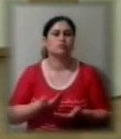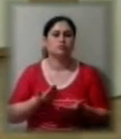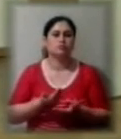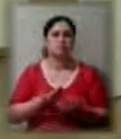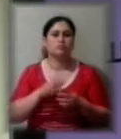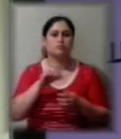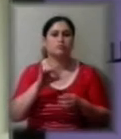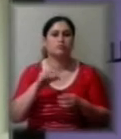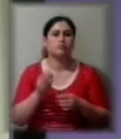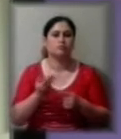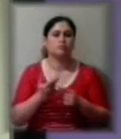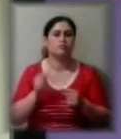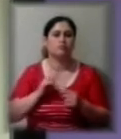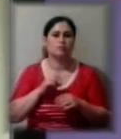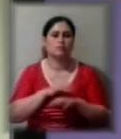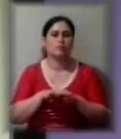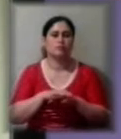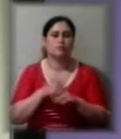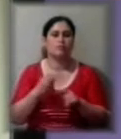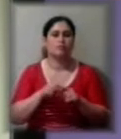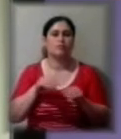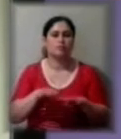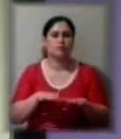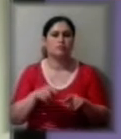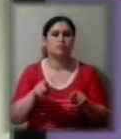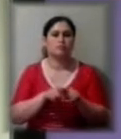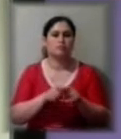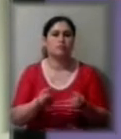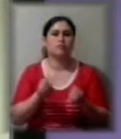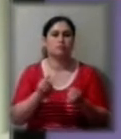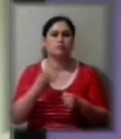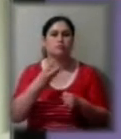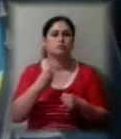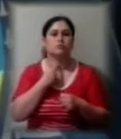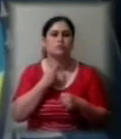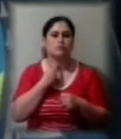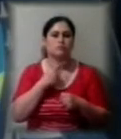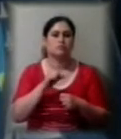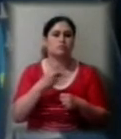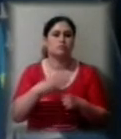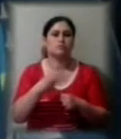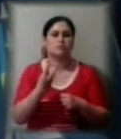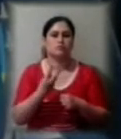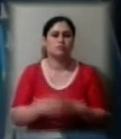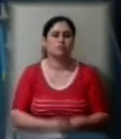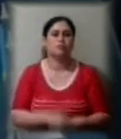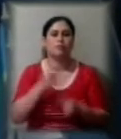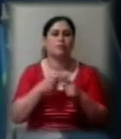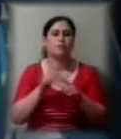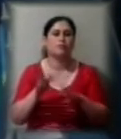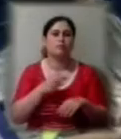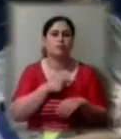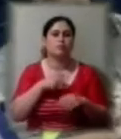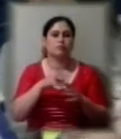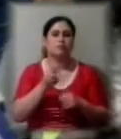працюють на ринках. Це рішення депутати також підтримали 30-ма голосами з 33-х. Після цього депутати пішли на обідню